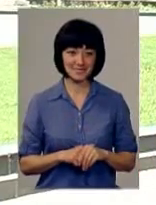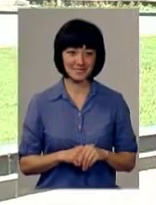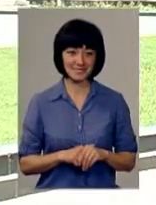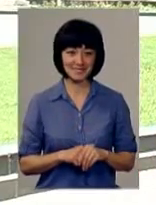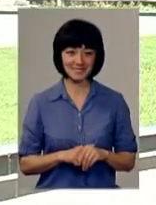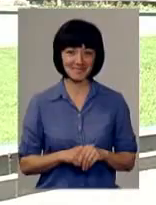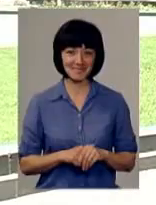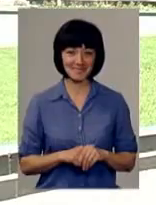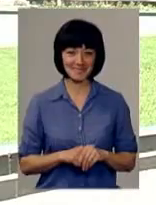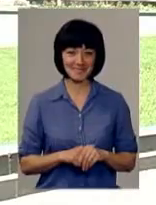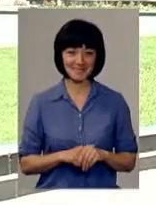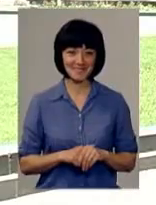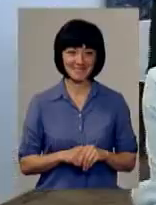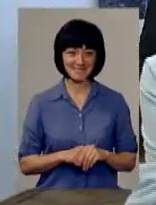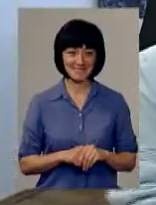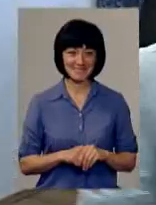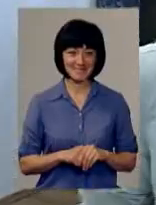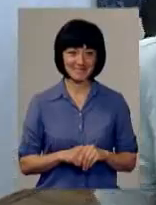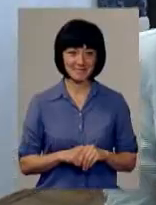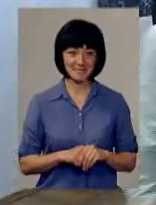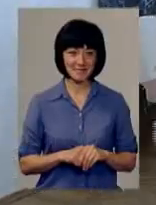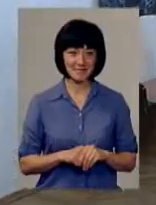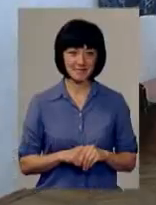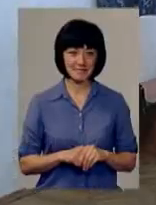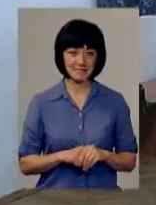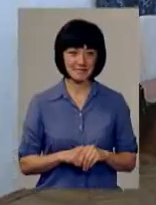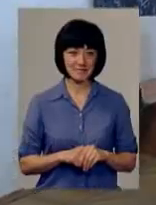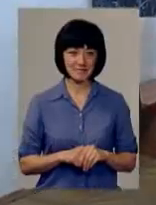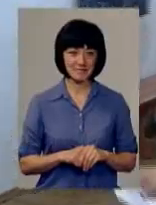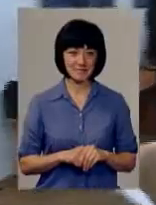А я не розвитку, скільки стоїш? Даю, даю.